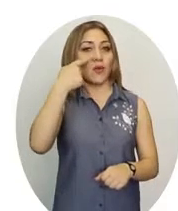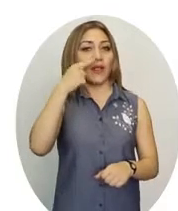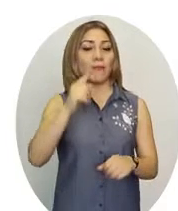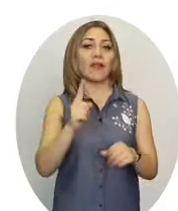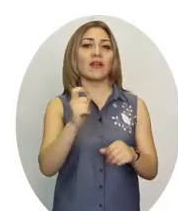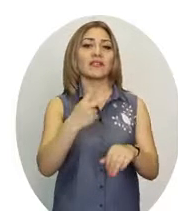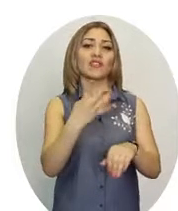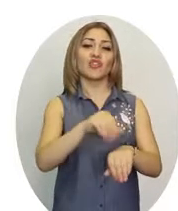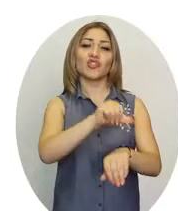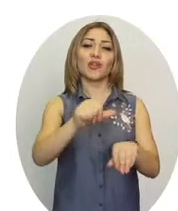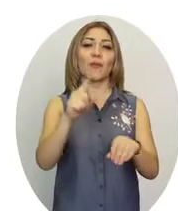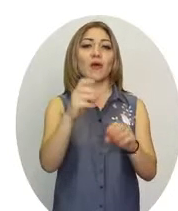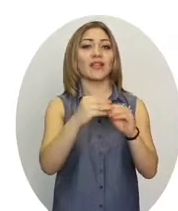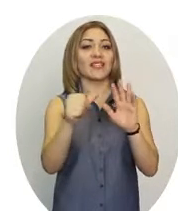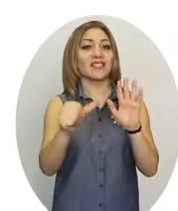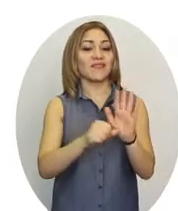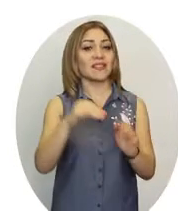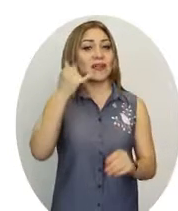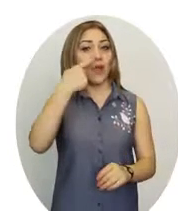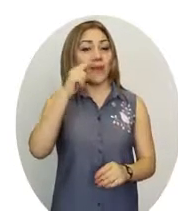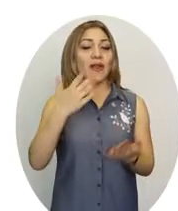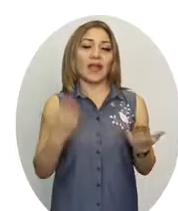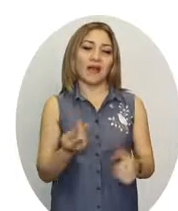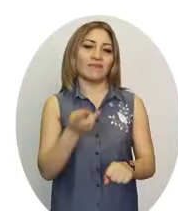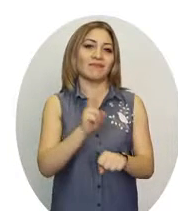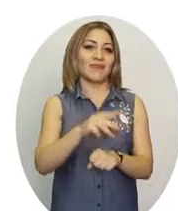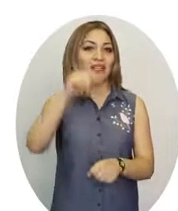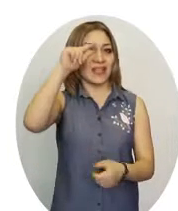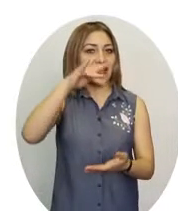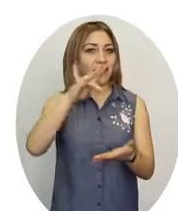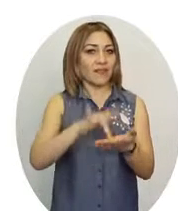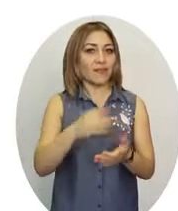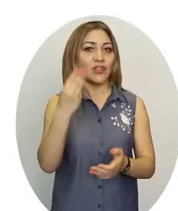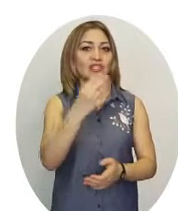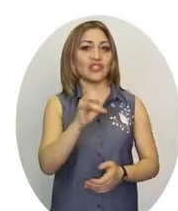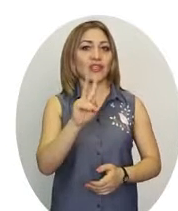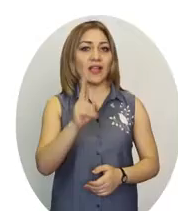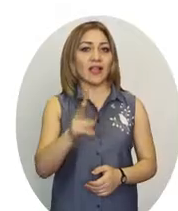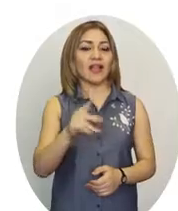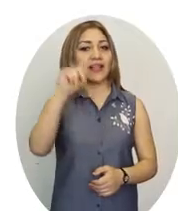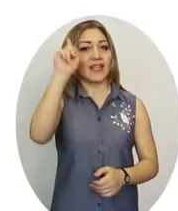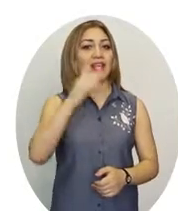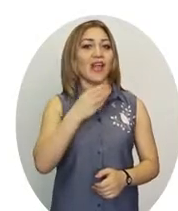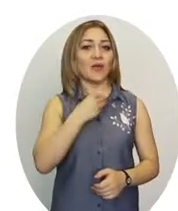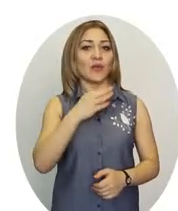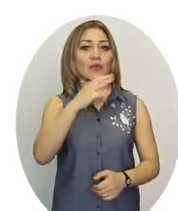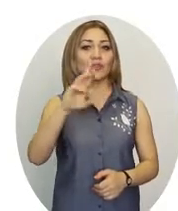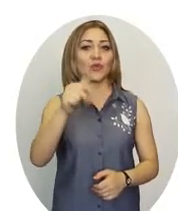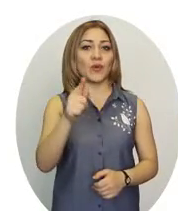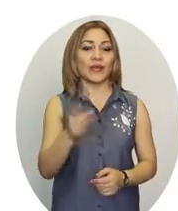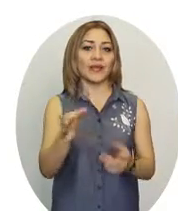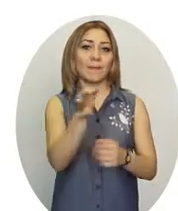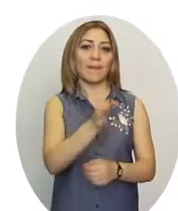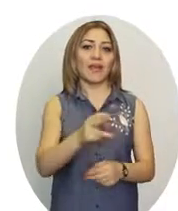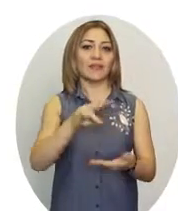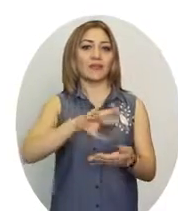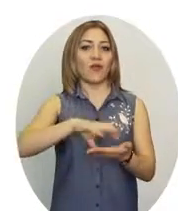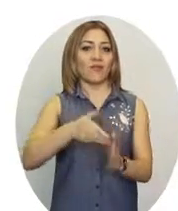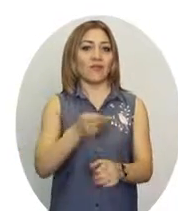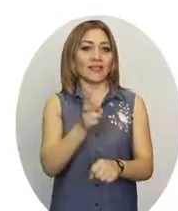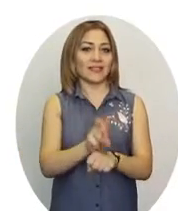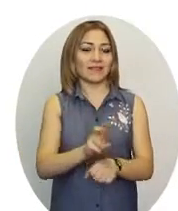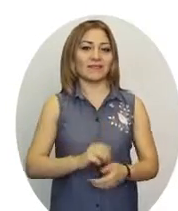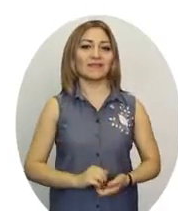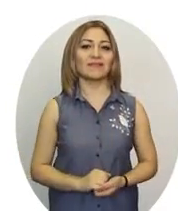գծի շուրդյորյա 116 հրախոսը համարով կամ այցել էլ ինչպես երևանի, այնպես էլ շիրակի, գեղարքունիքի, սյունիքի ստորաբաժանումներ։